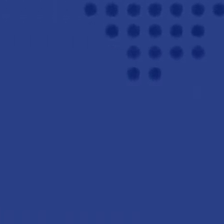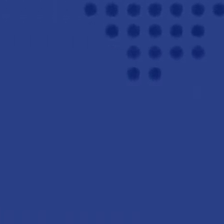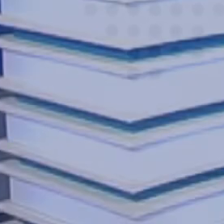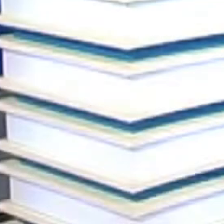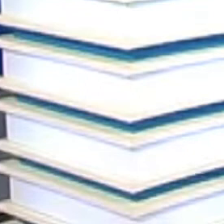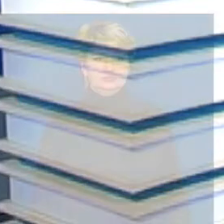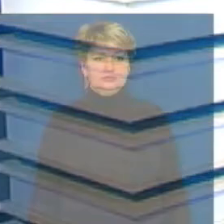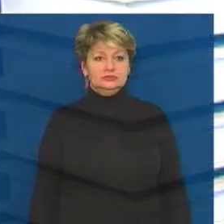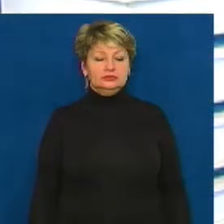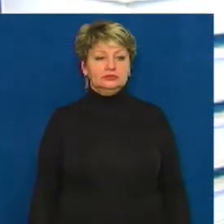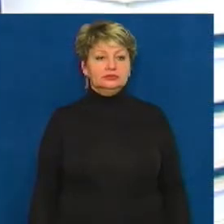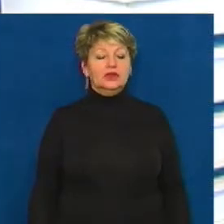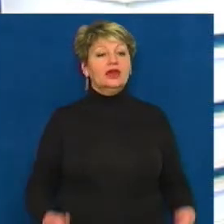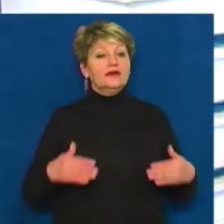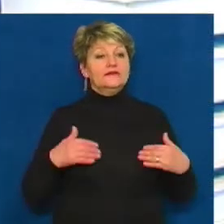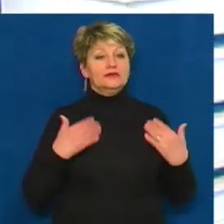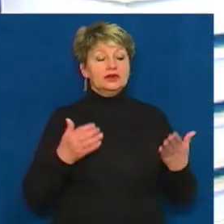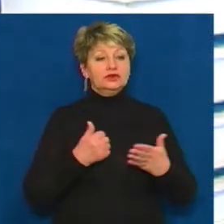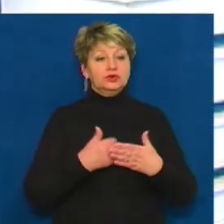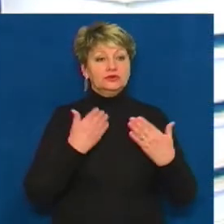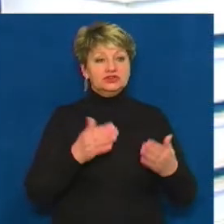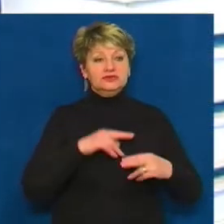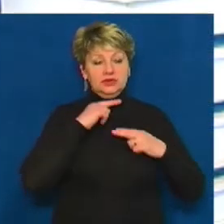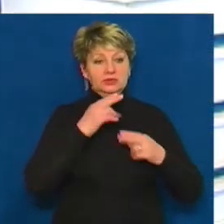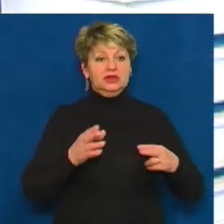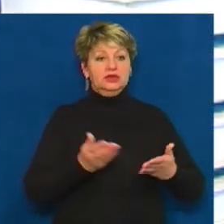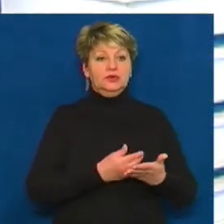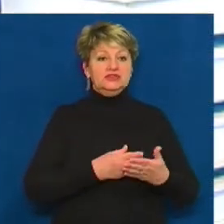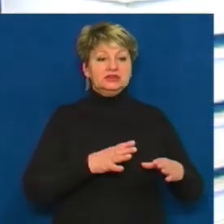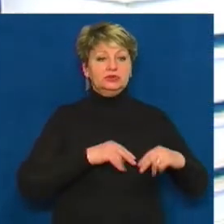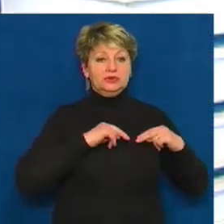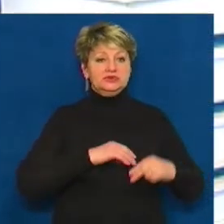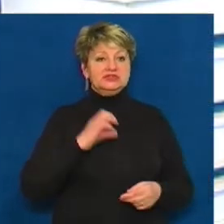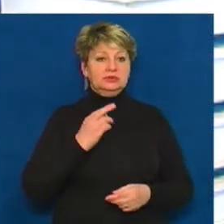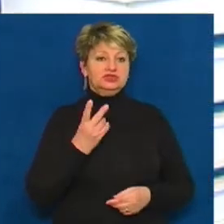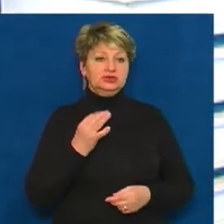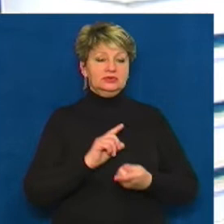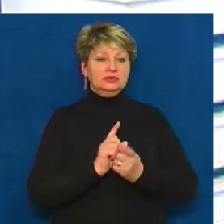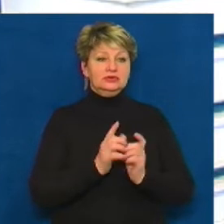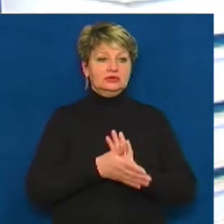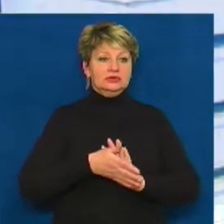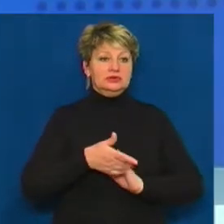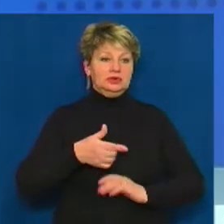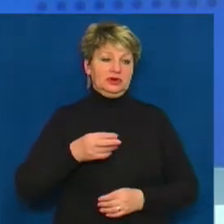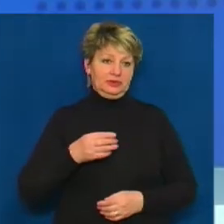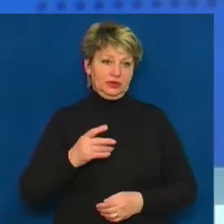Музика Вітаю до вашої ваги новини. У студії працює Станіславша, Меджестова мова, Галина Абраменко.